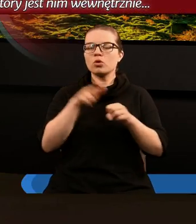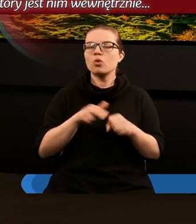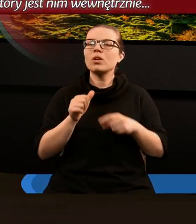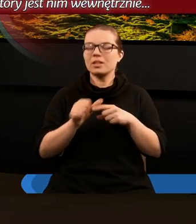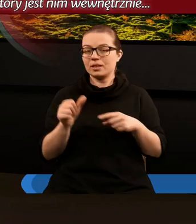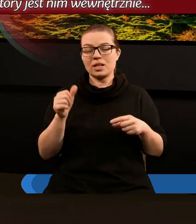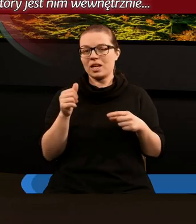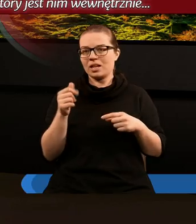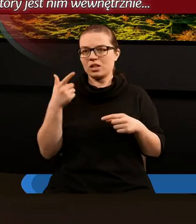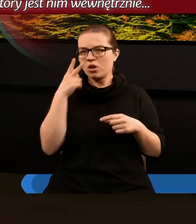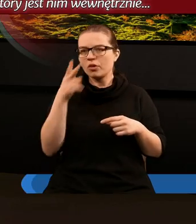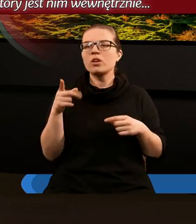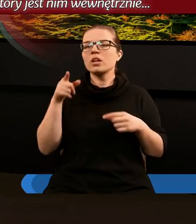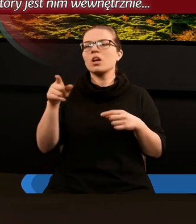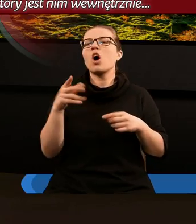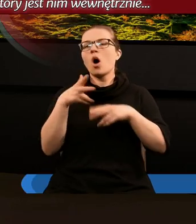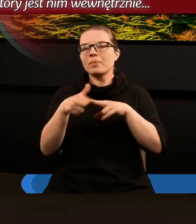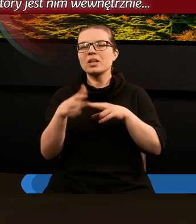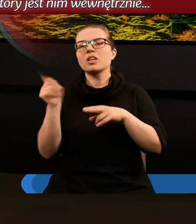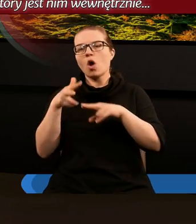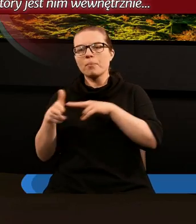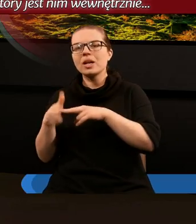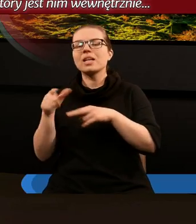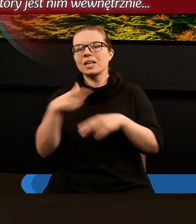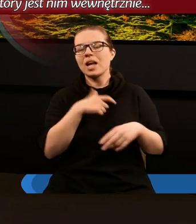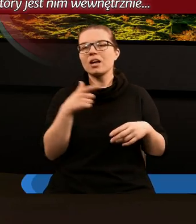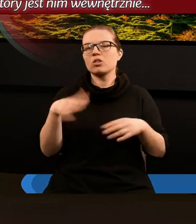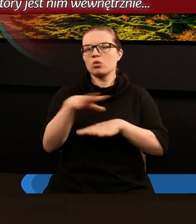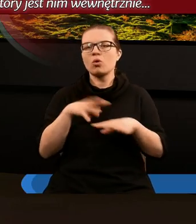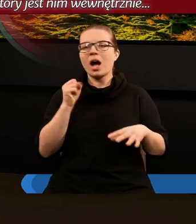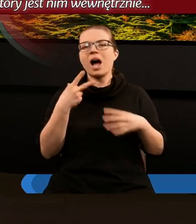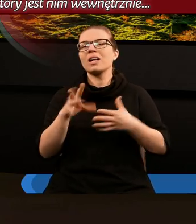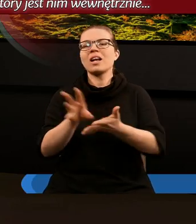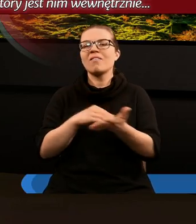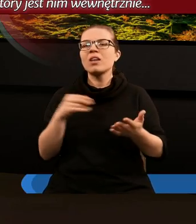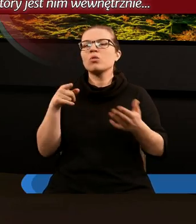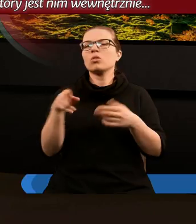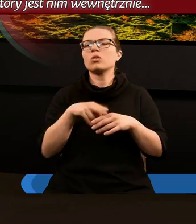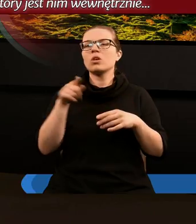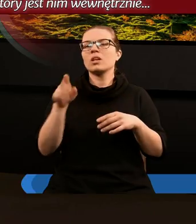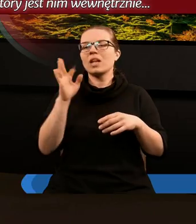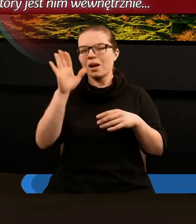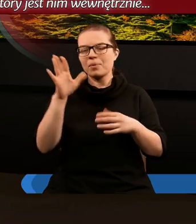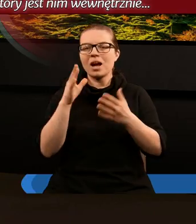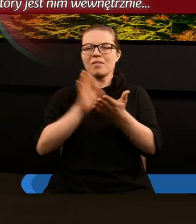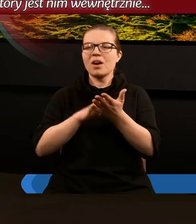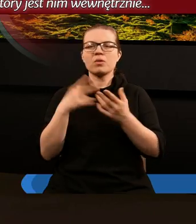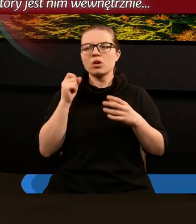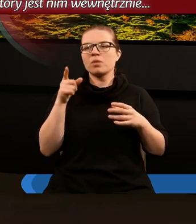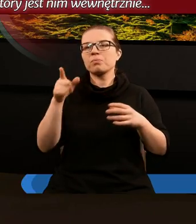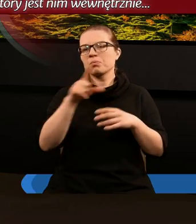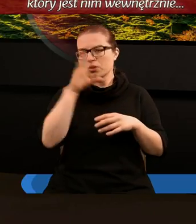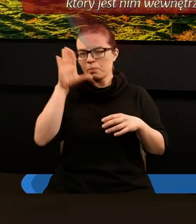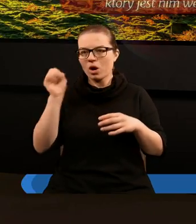który jest nim wewnętrznie i to jest obrzezanie, które jest obrzezaniem serca, w duchu, a nie według litery. Takim ma chwałę nie u ludzi,